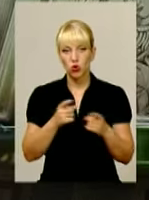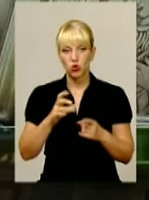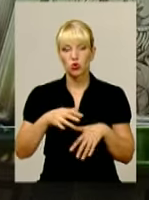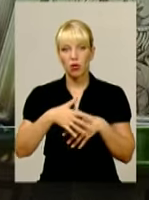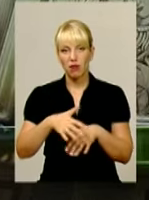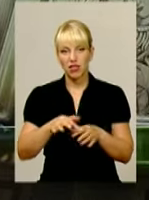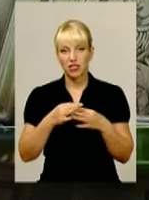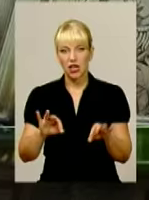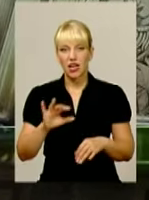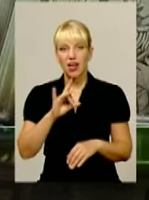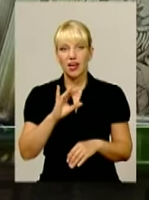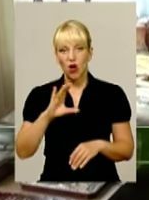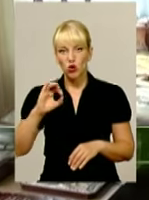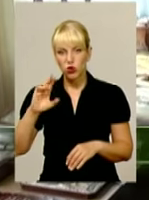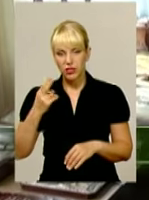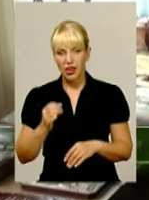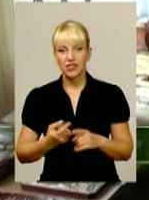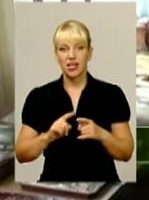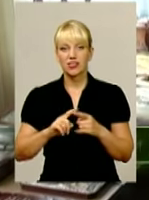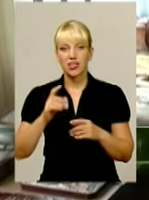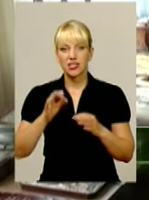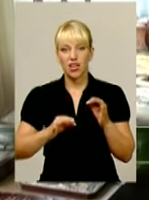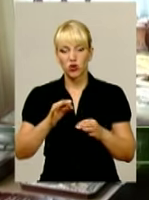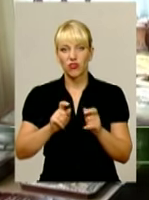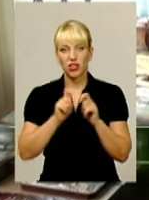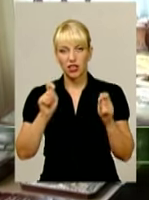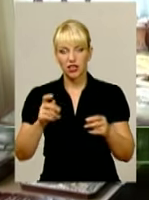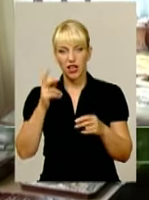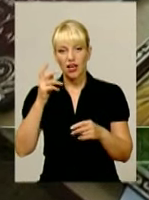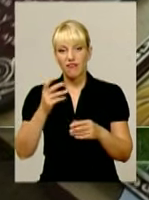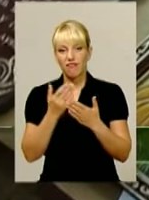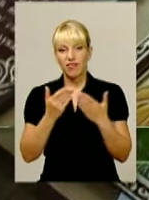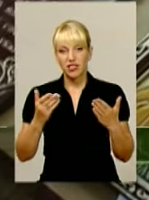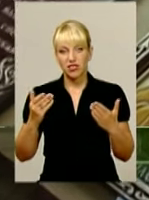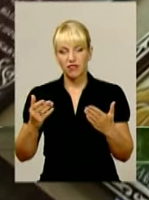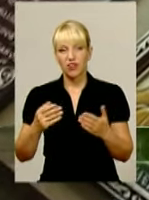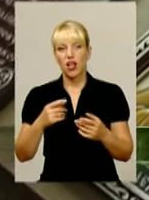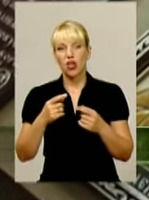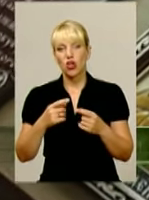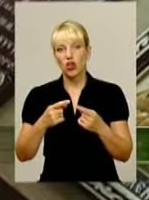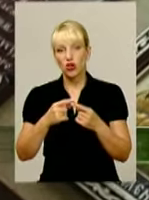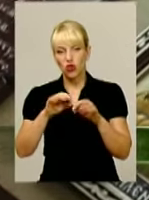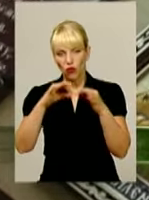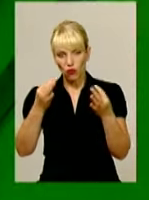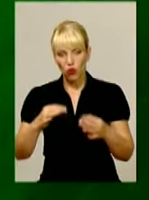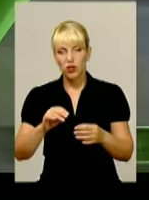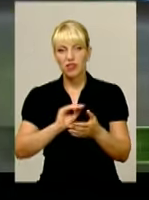Про ресоціалізацію засуджених у Хмельницькому відкрито виставку художніх творів, написаних у місцях позбавлення волі.